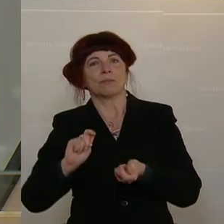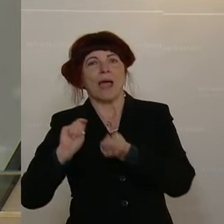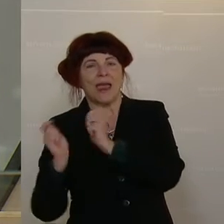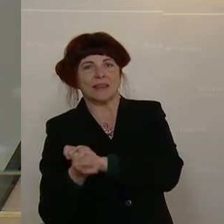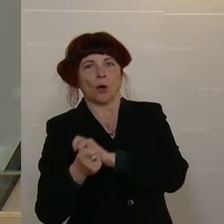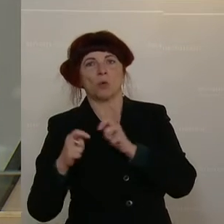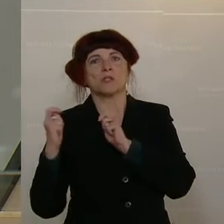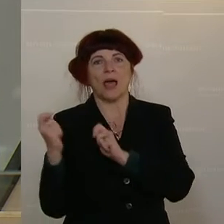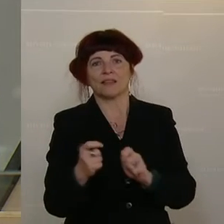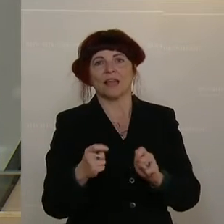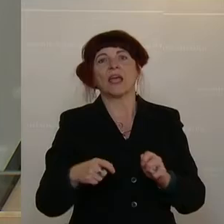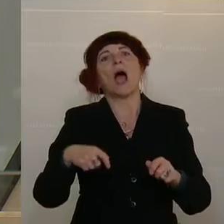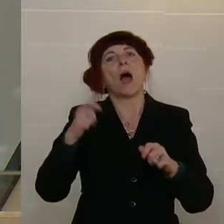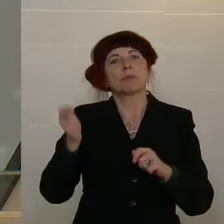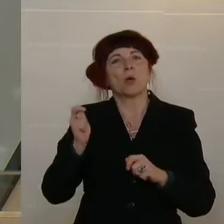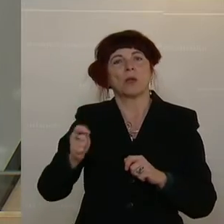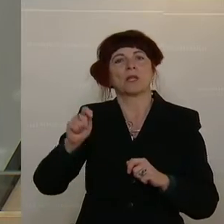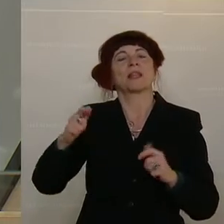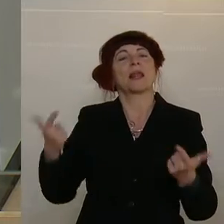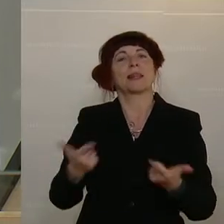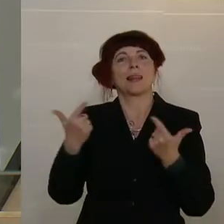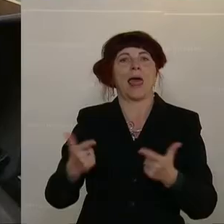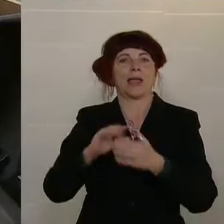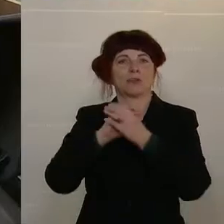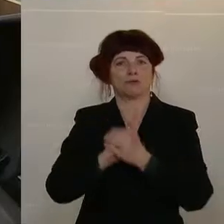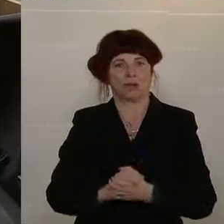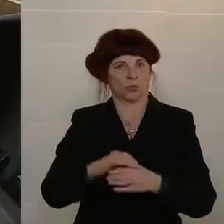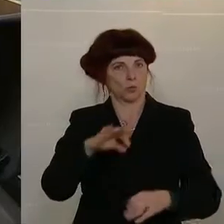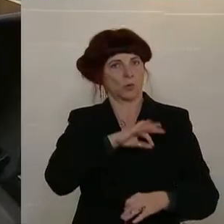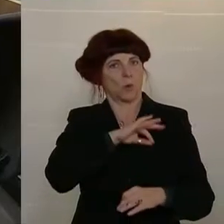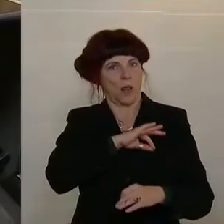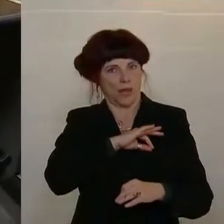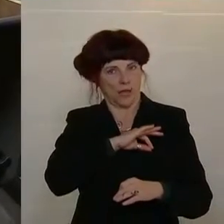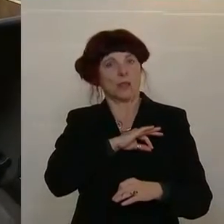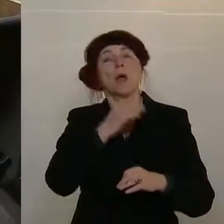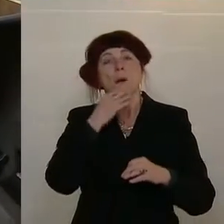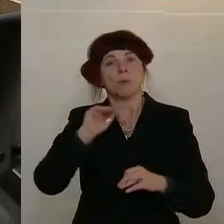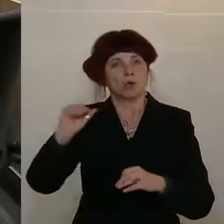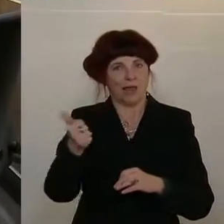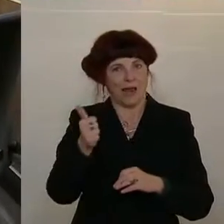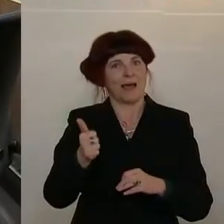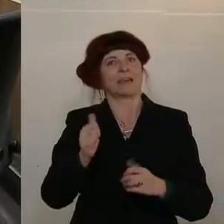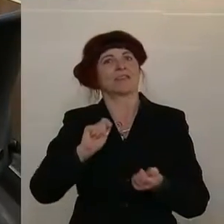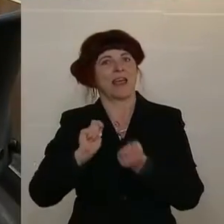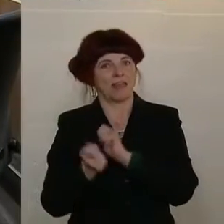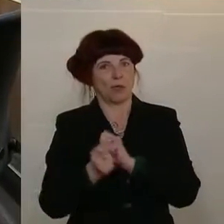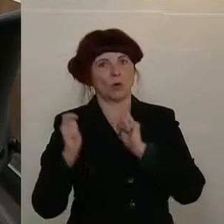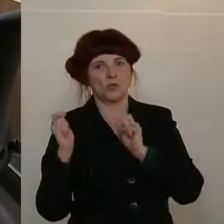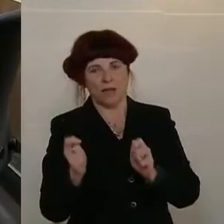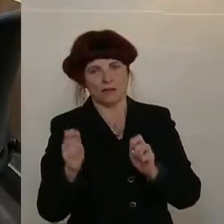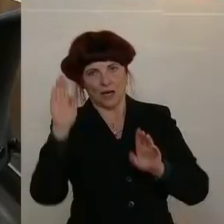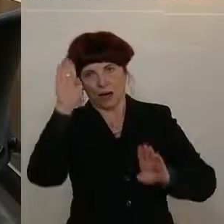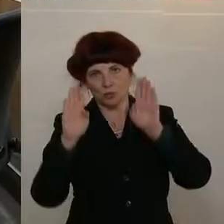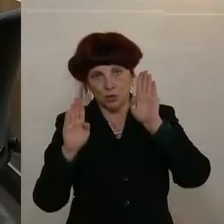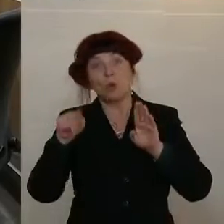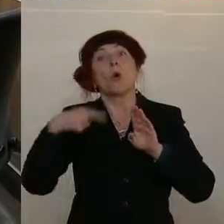Abgeordneten Leichtfried, Kolleginnen und Kollegen vor. Ich werde zunächst über den erwähnten gesamtändernden Abänderungsantrag und dann über den